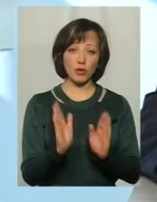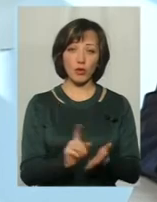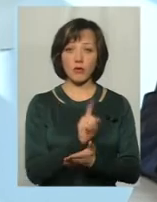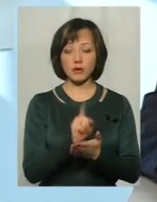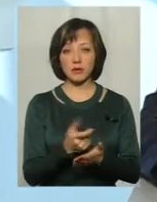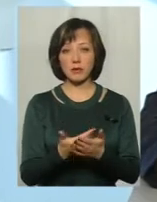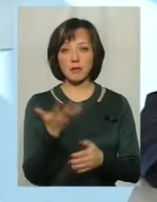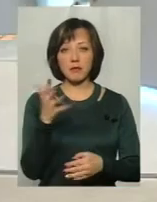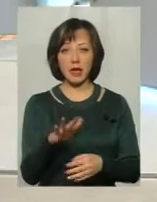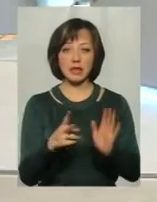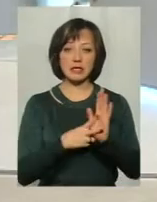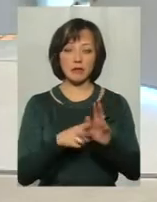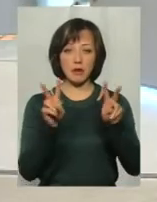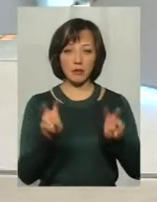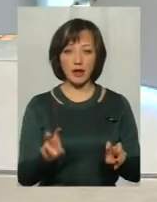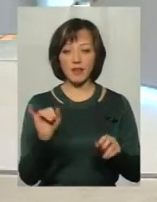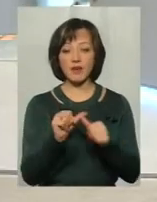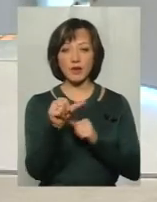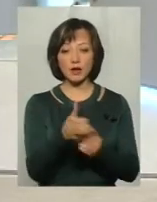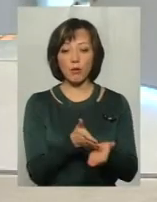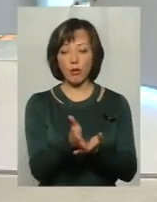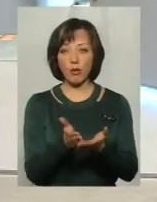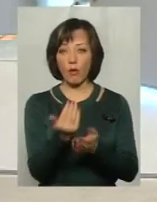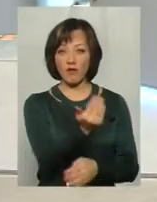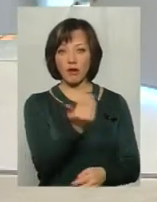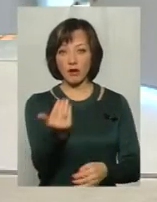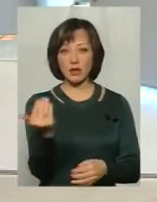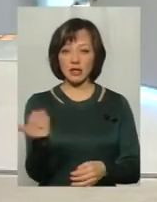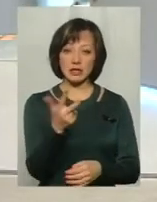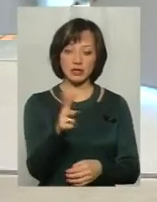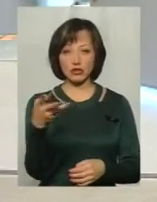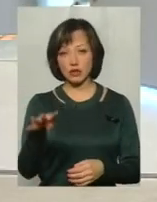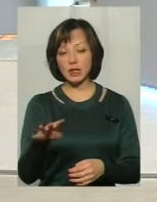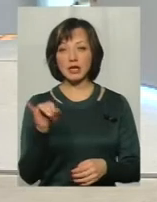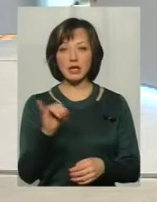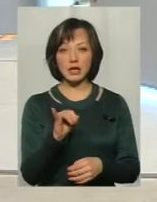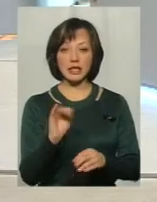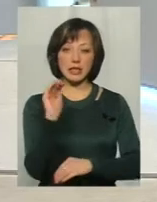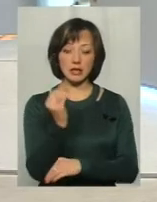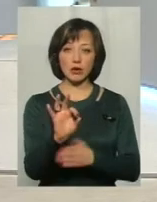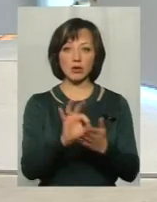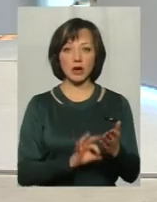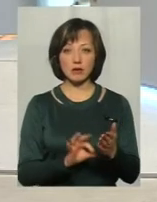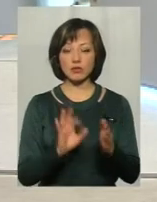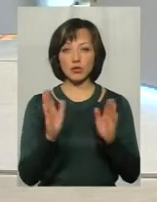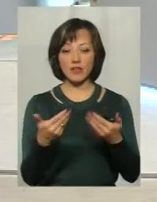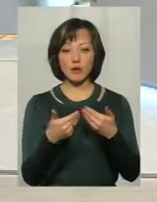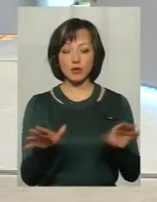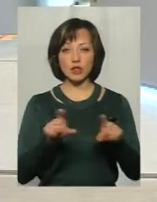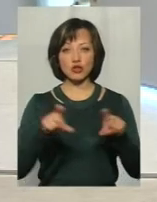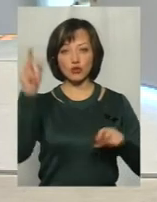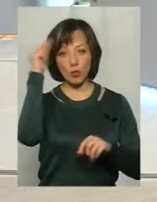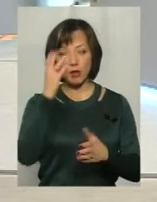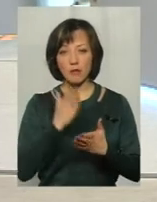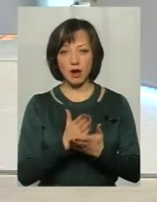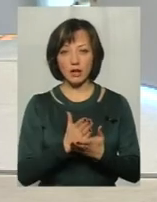'язкових, можливо, там 5-7 предметів, і виключно профільні, ще додатково 3-4, і дитина одразу ж буде виходити із школи, буде